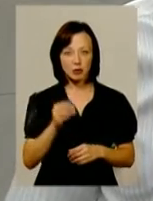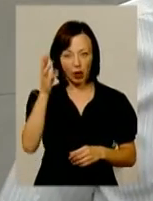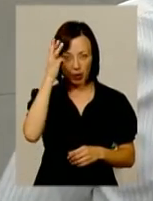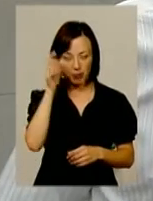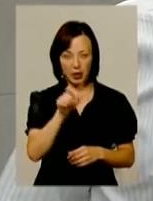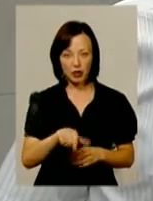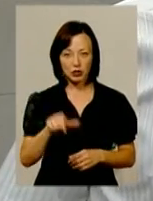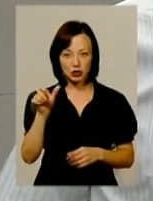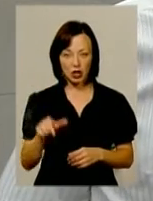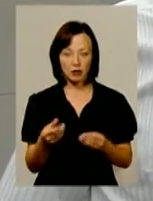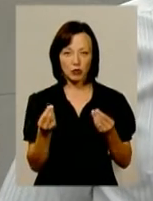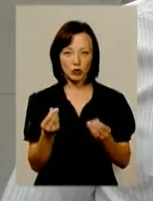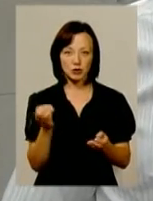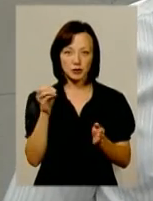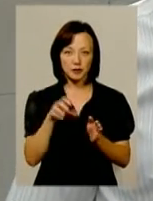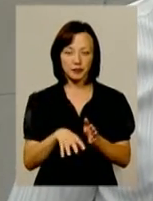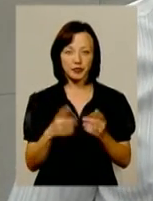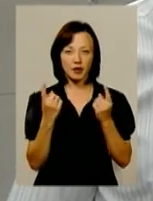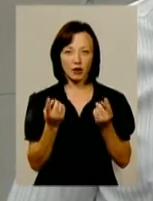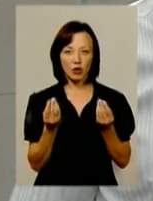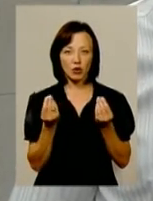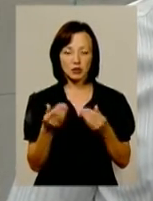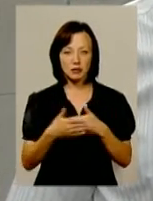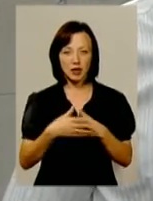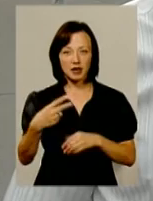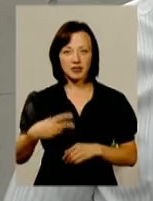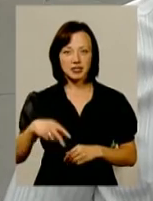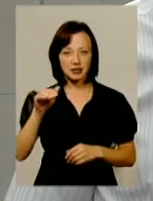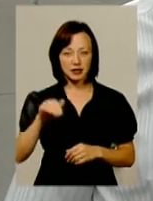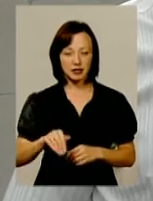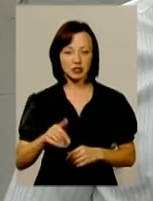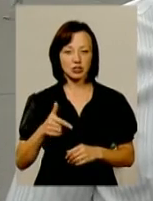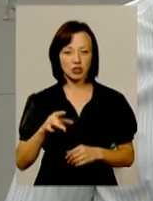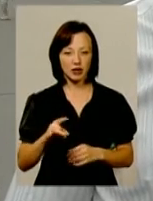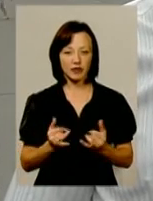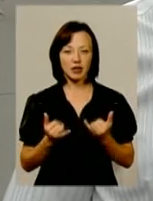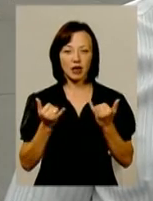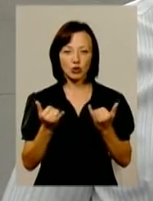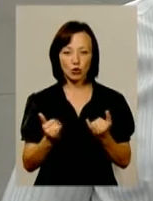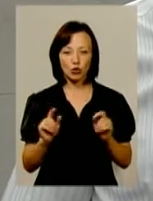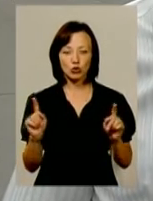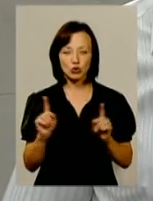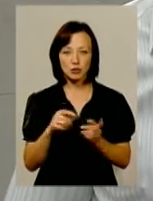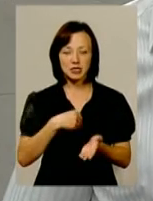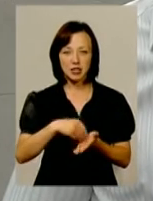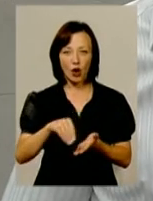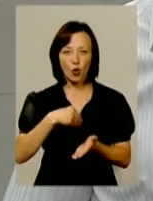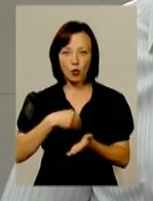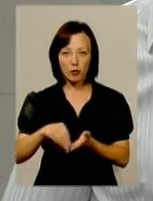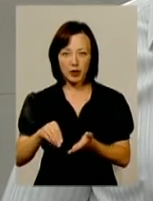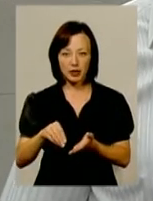звичайно, які пожертвували. Значні кошти – це біля 20 тисяч гривень для того, щоб закупити